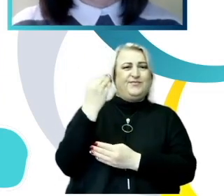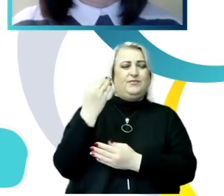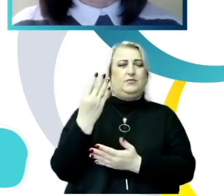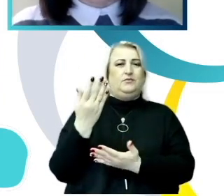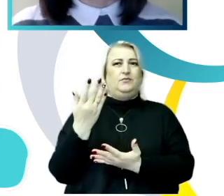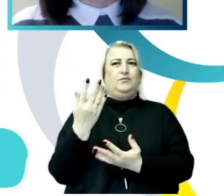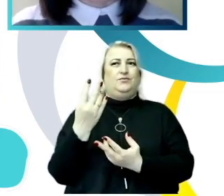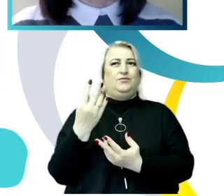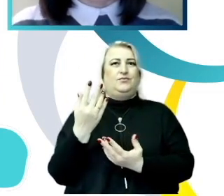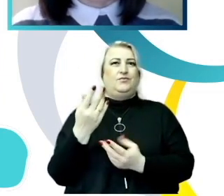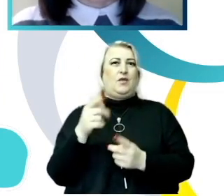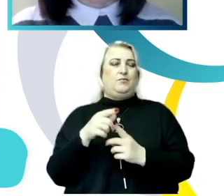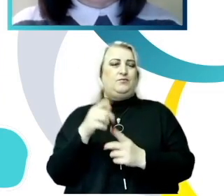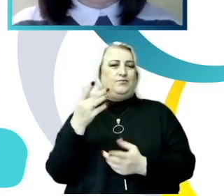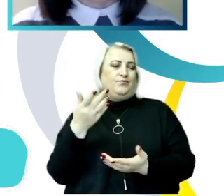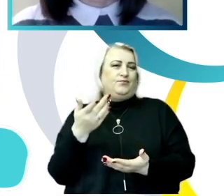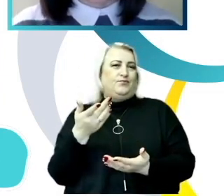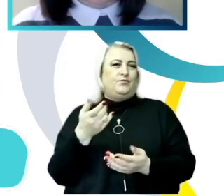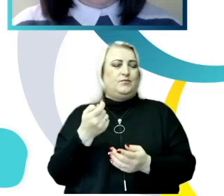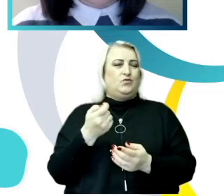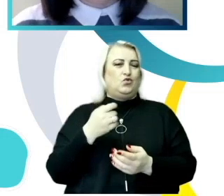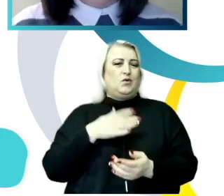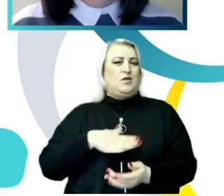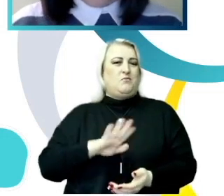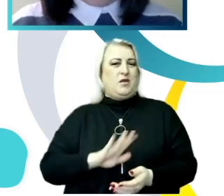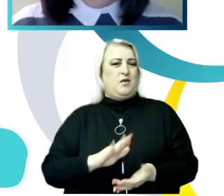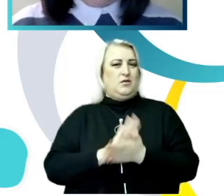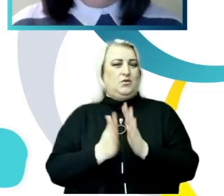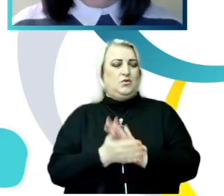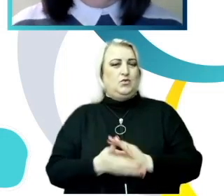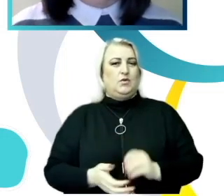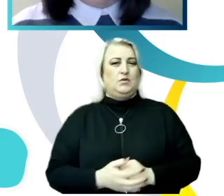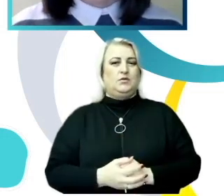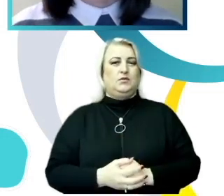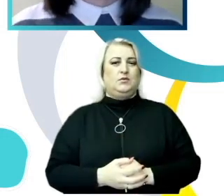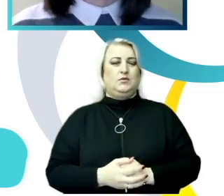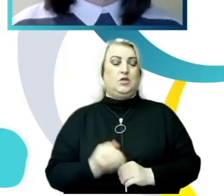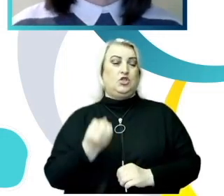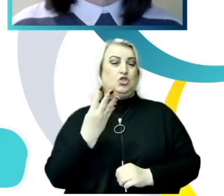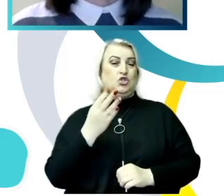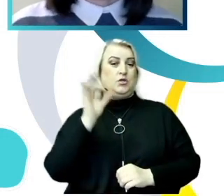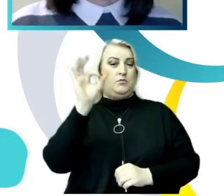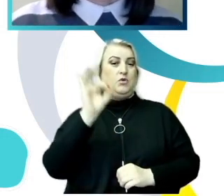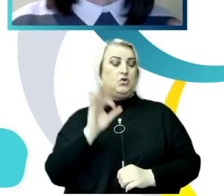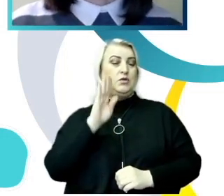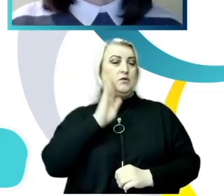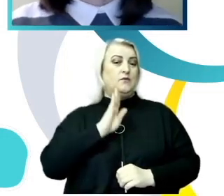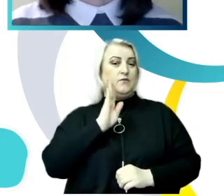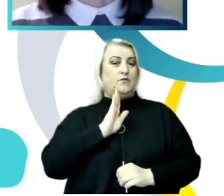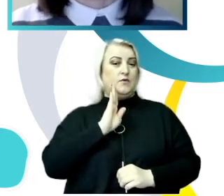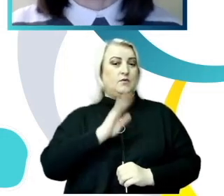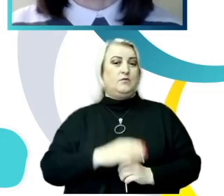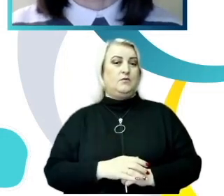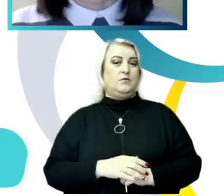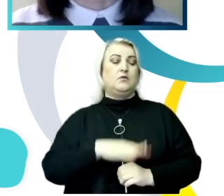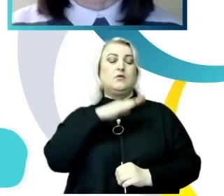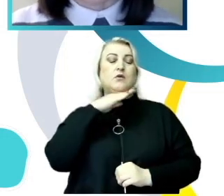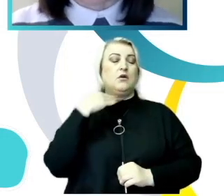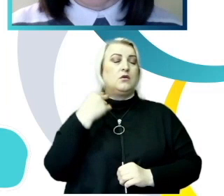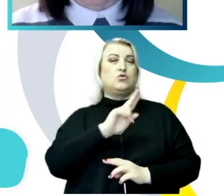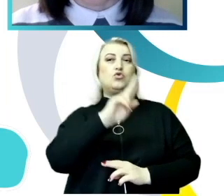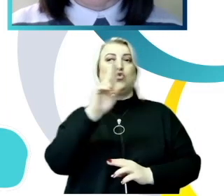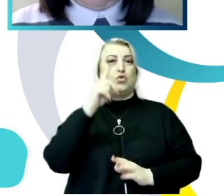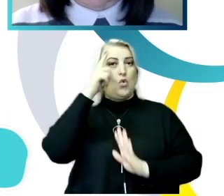situațiile în care în care au nimerit. Deci, observăm 14% dintre fete nu au vrut ca cineva să